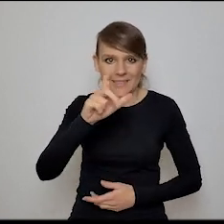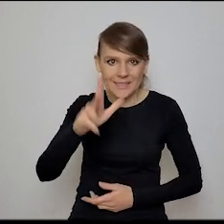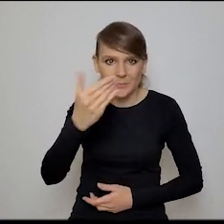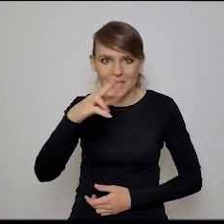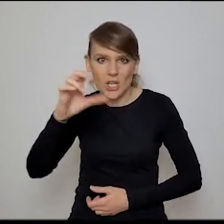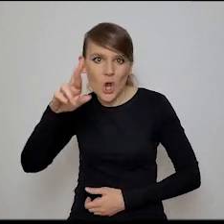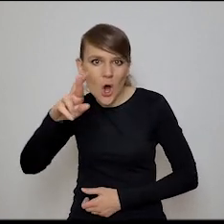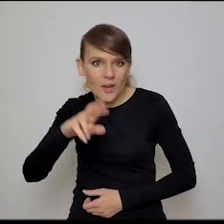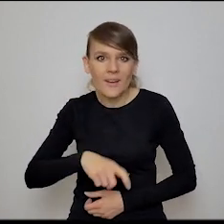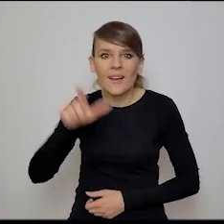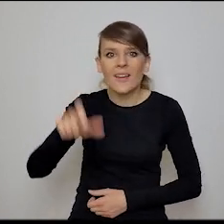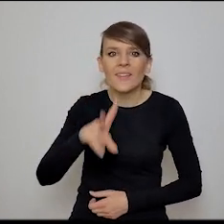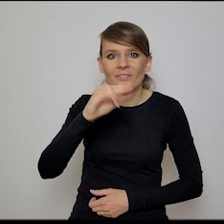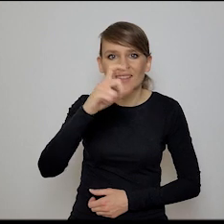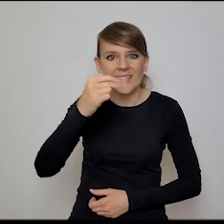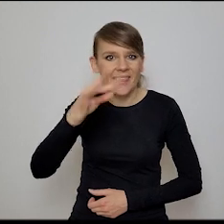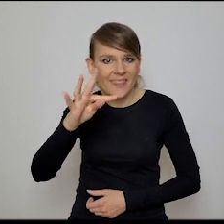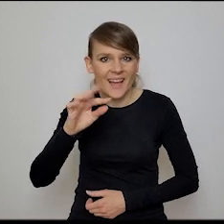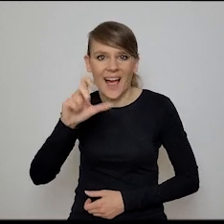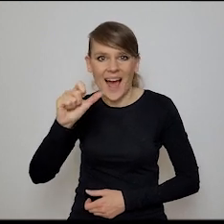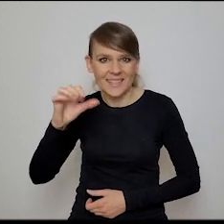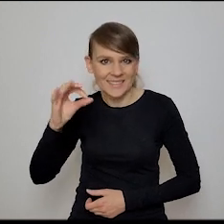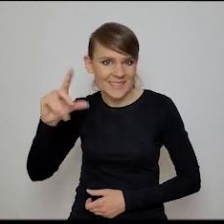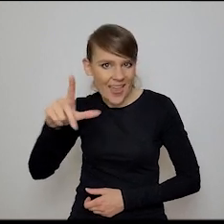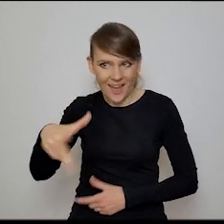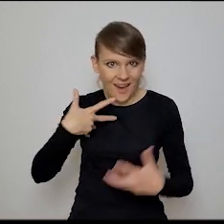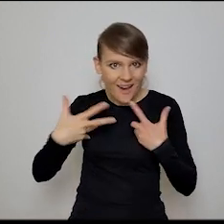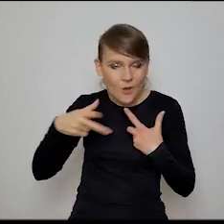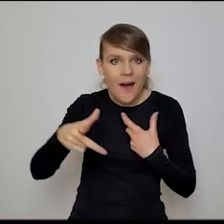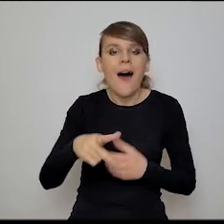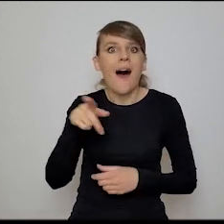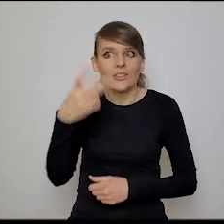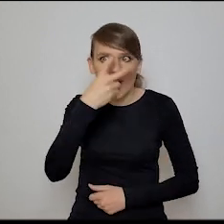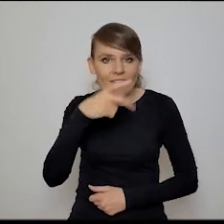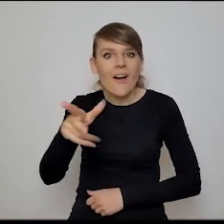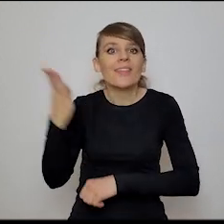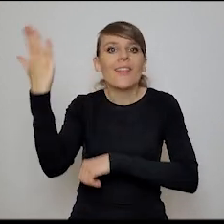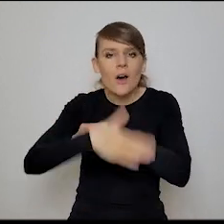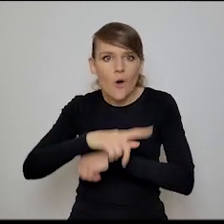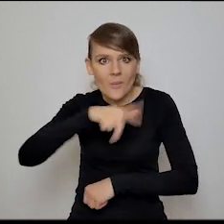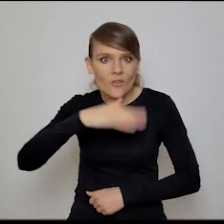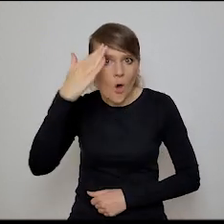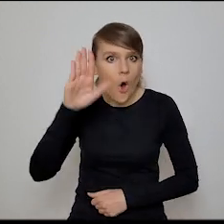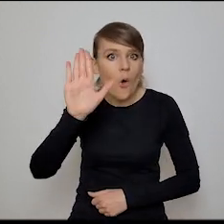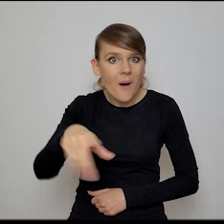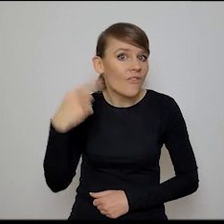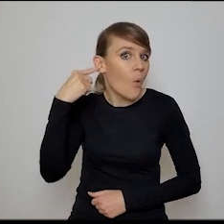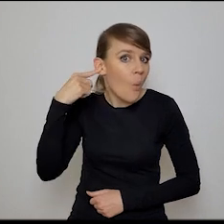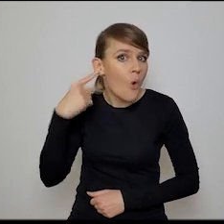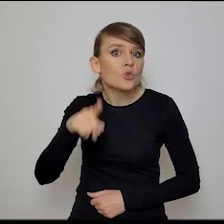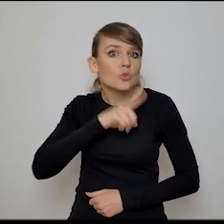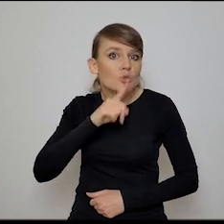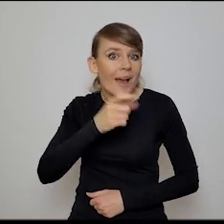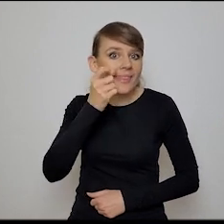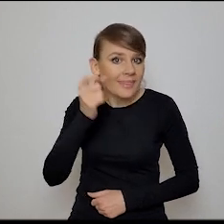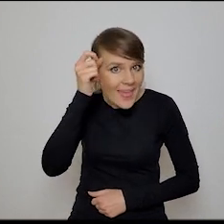postać grana przez Vincenta Kassela, który na końcu się dowiadujemy, że on cały czas ma w uchu sztuczną inteligencję, która mu